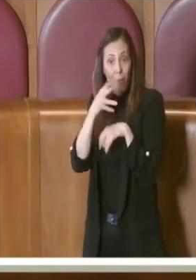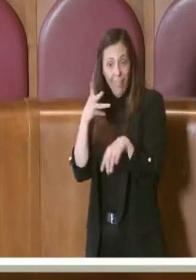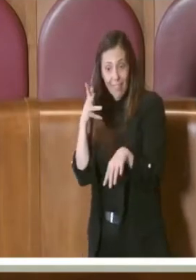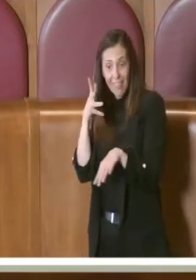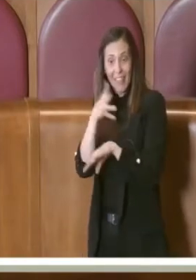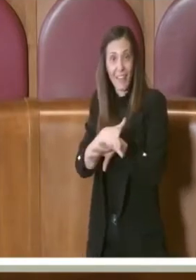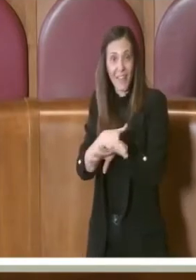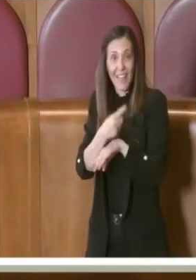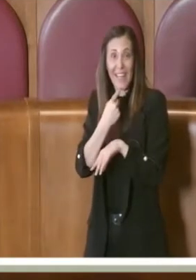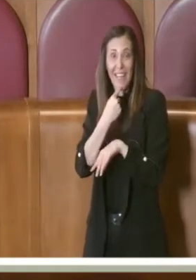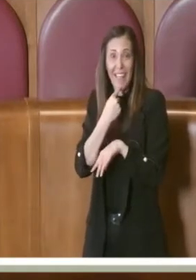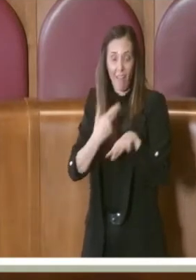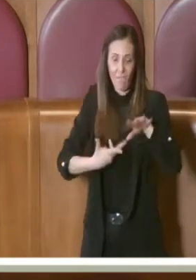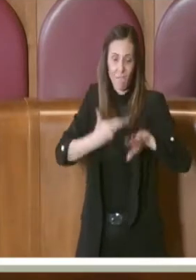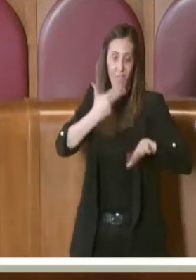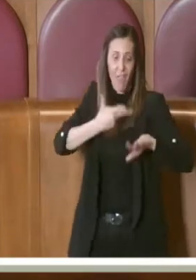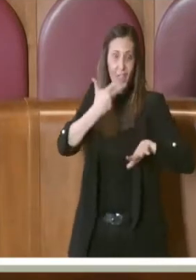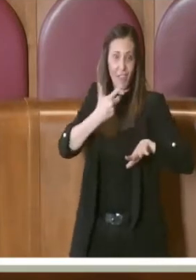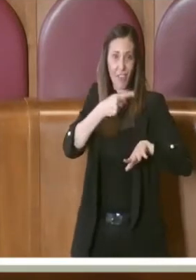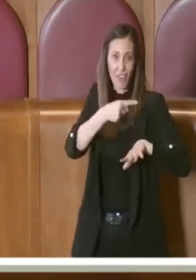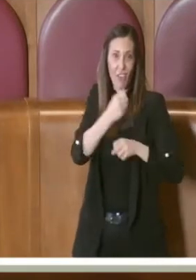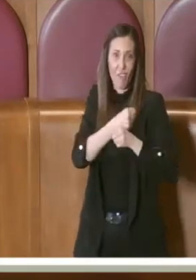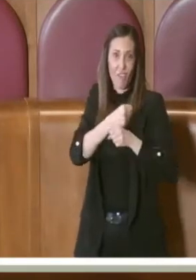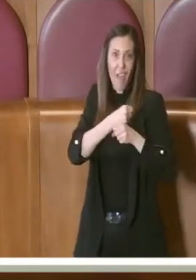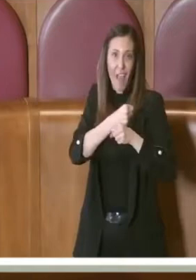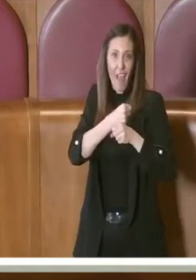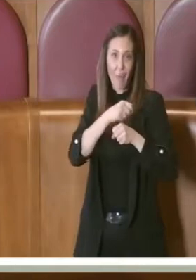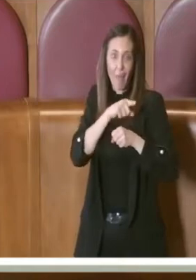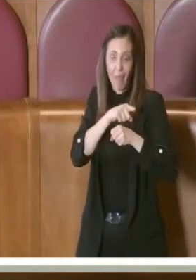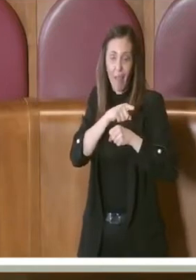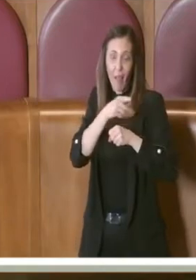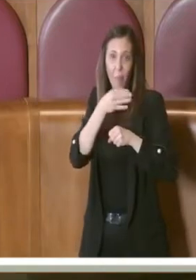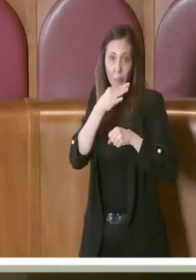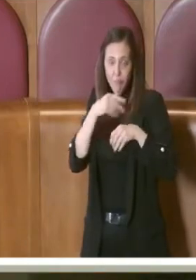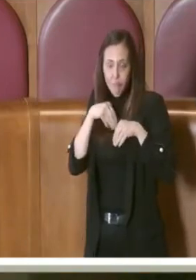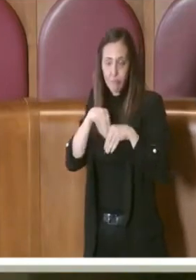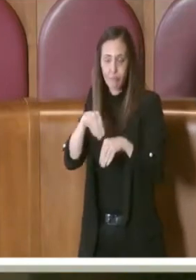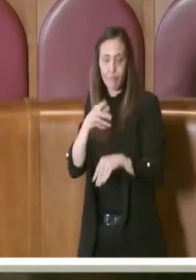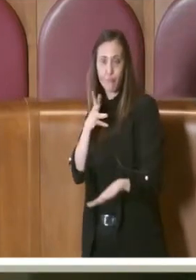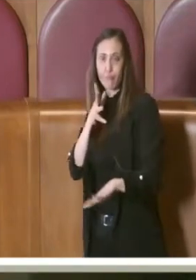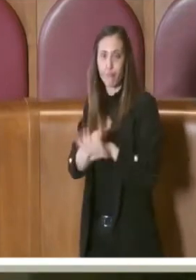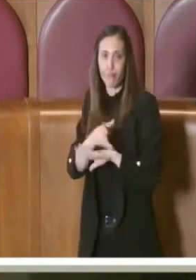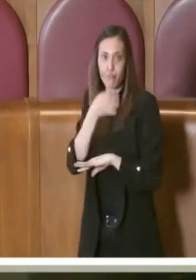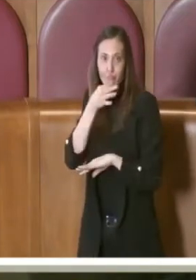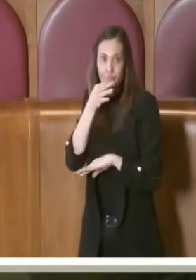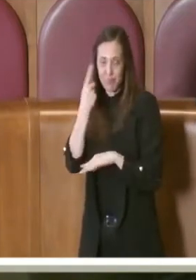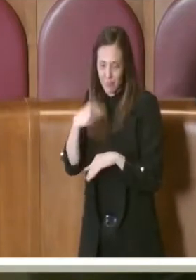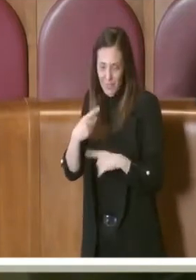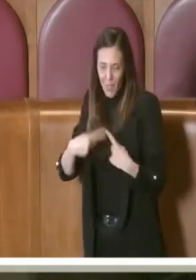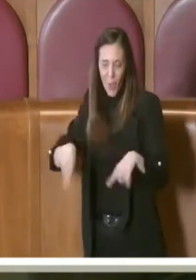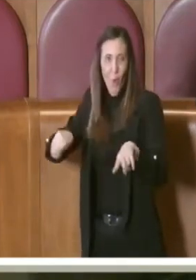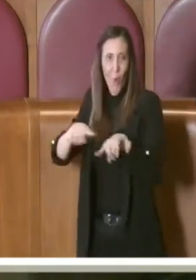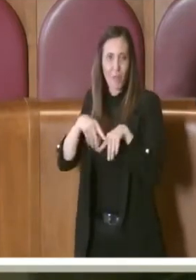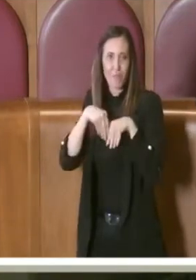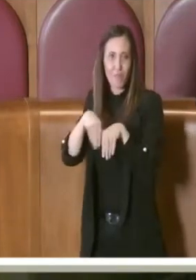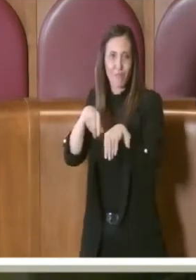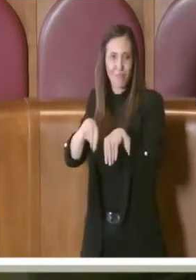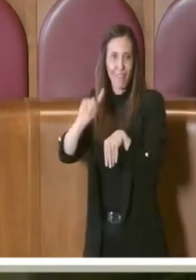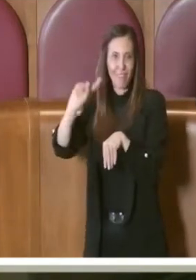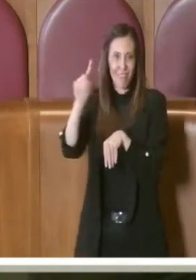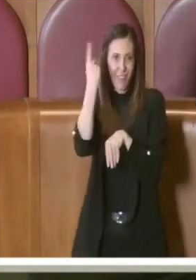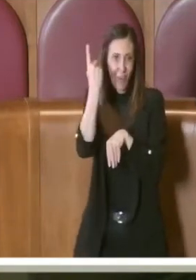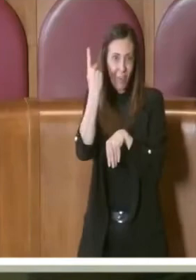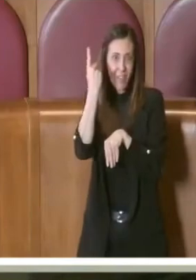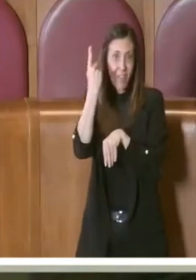Farmacup che sono stati ovviamente invitati a questo consiglio straordinario. Quindi è chiaro che